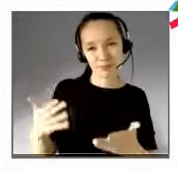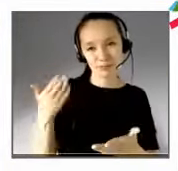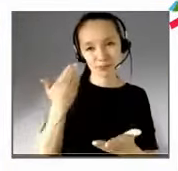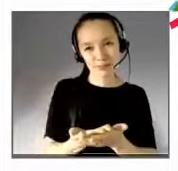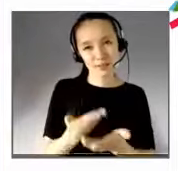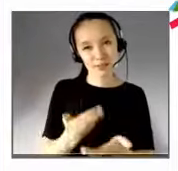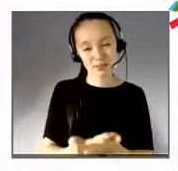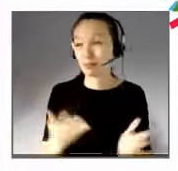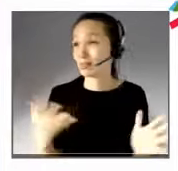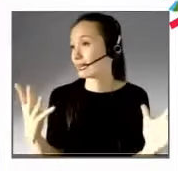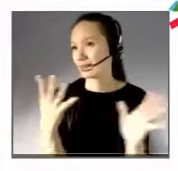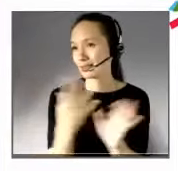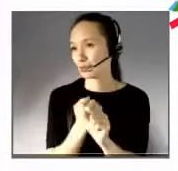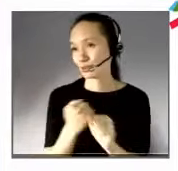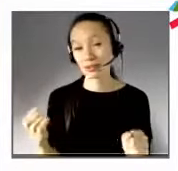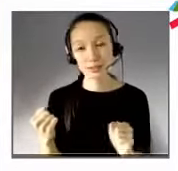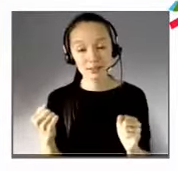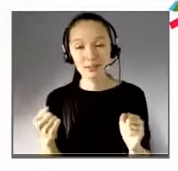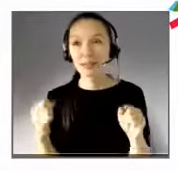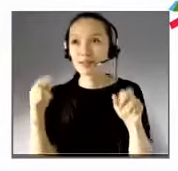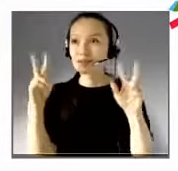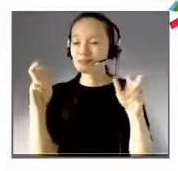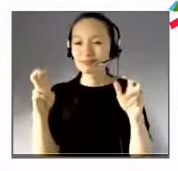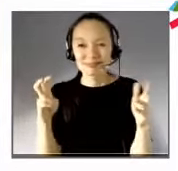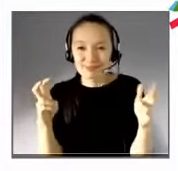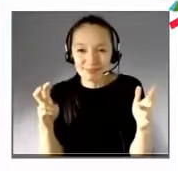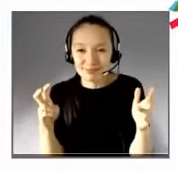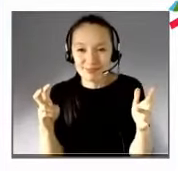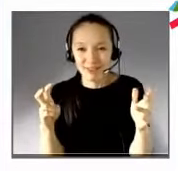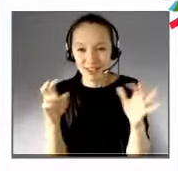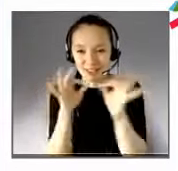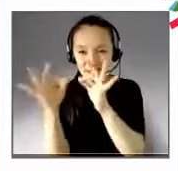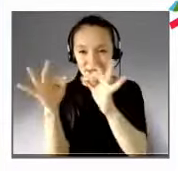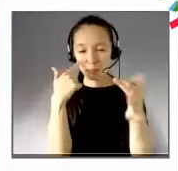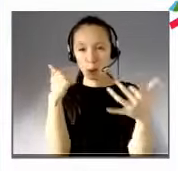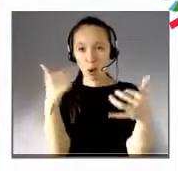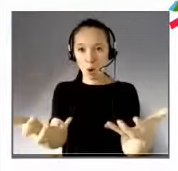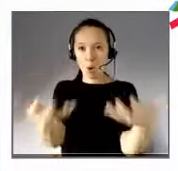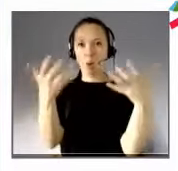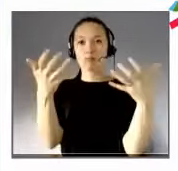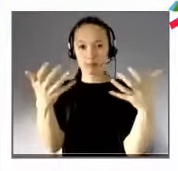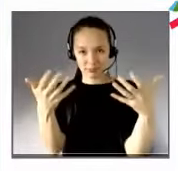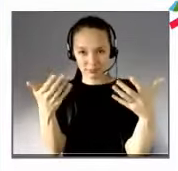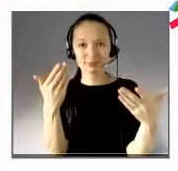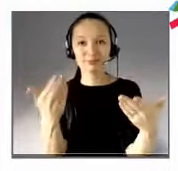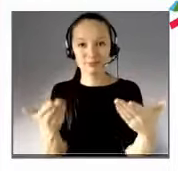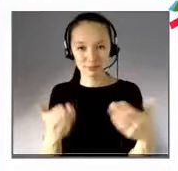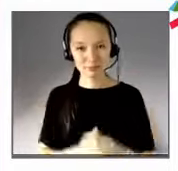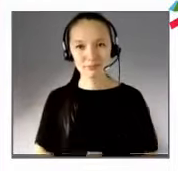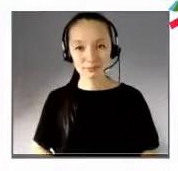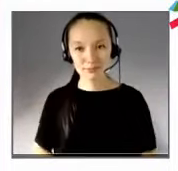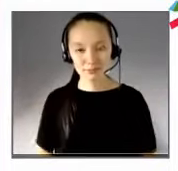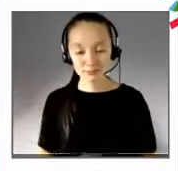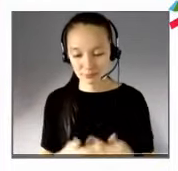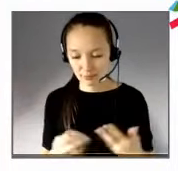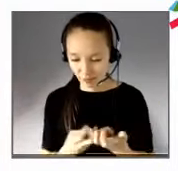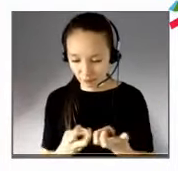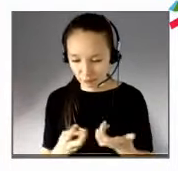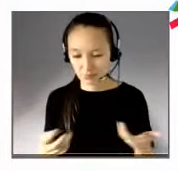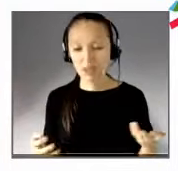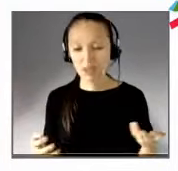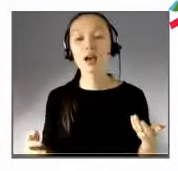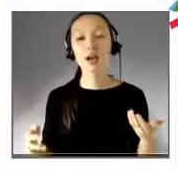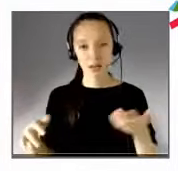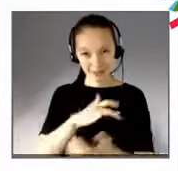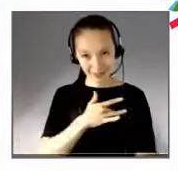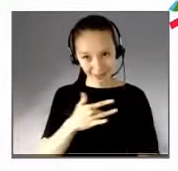et un peu extrême de fraternité. Et tout notre enjeu maintenant qu'on est en train de rentrer, de passer d'une crise sanitaire à une crise économique